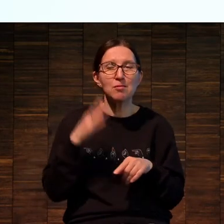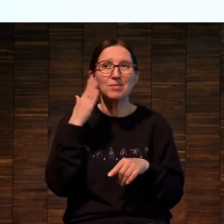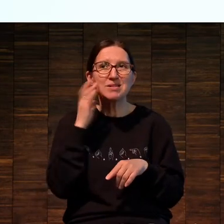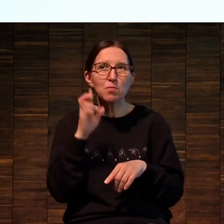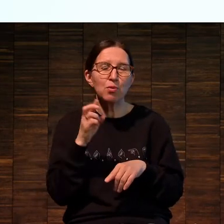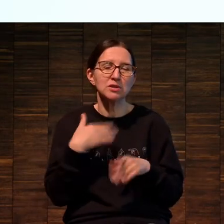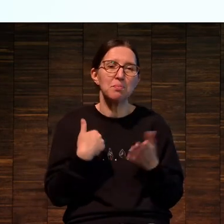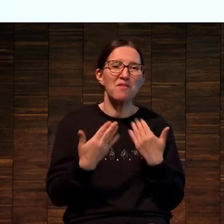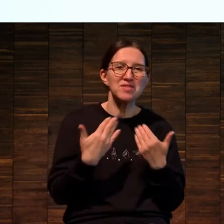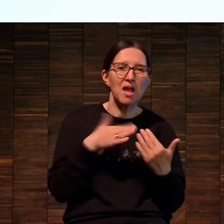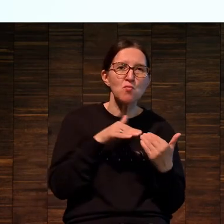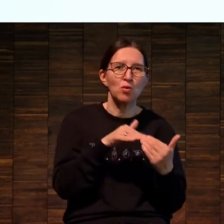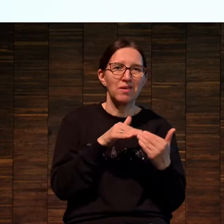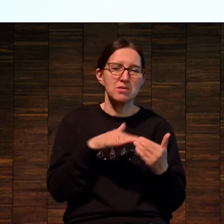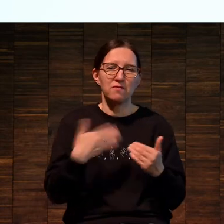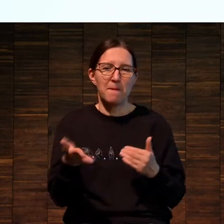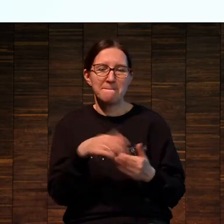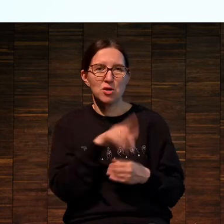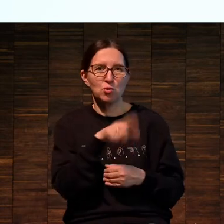взаимодействия между людьми,